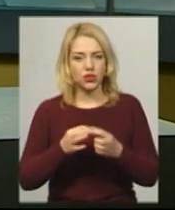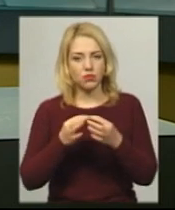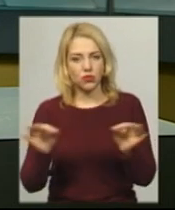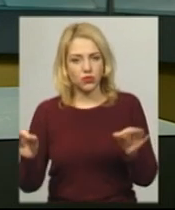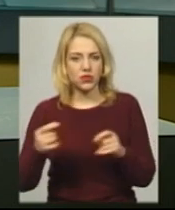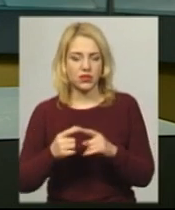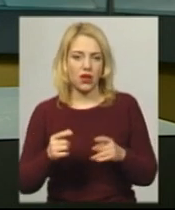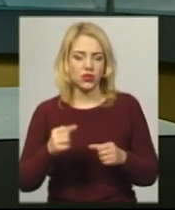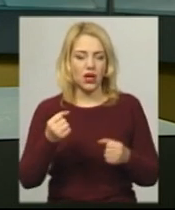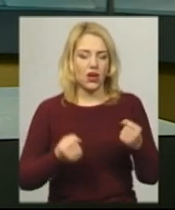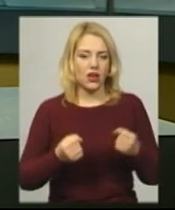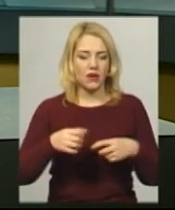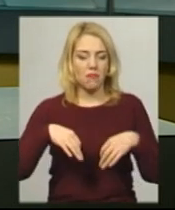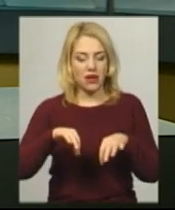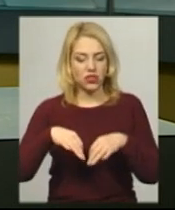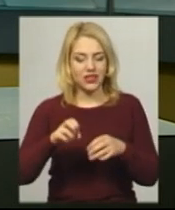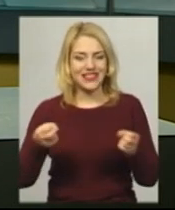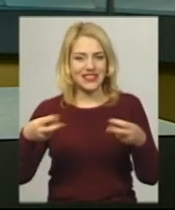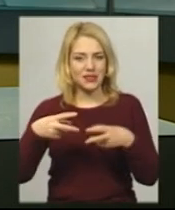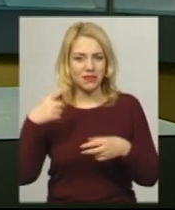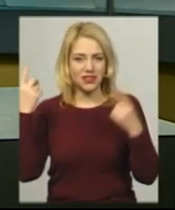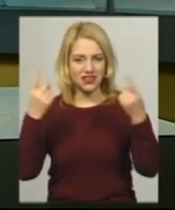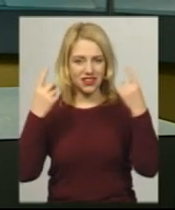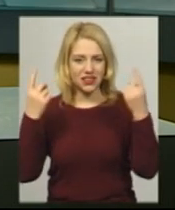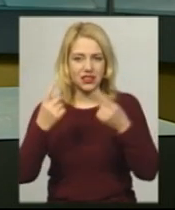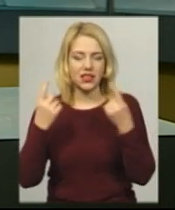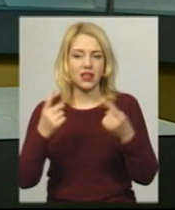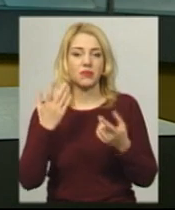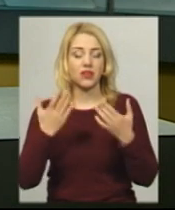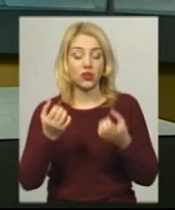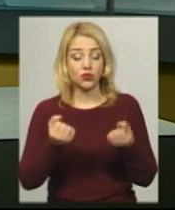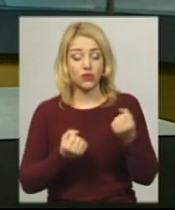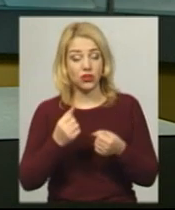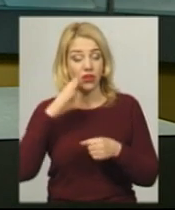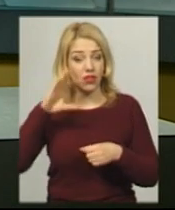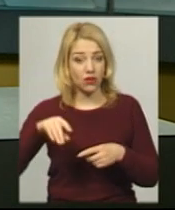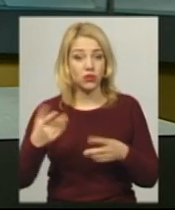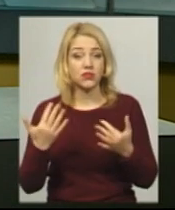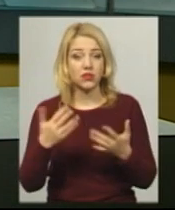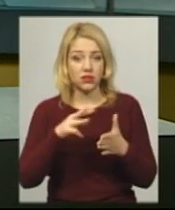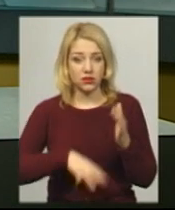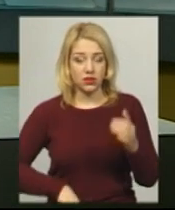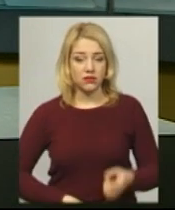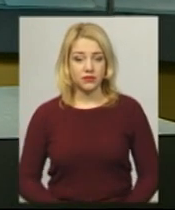спецсигналами і яка сума штрафу, якщо не хтувати цим пунктом правил дорожнього руху, дізнавалась Дарина Денисенко.